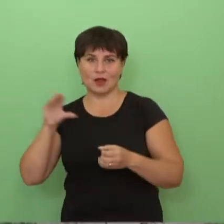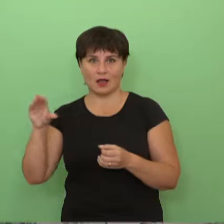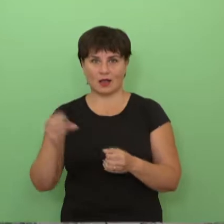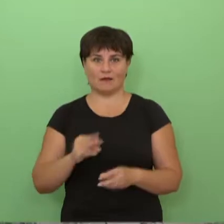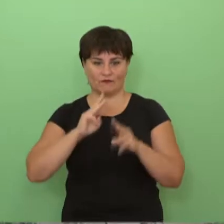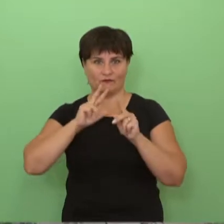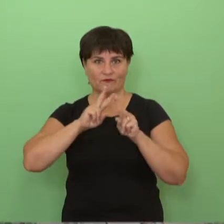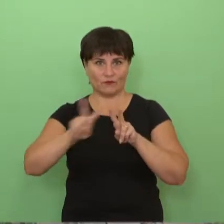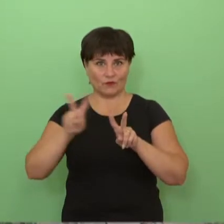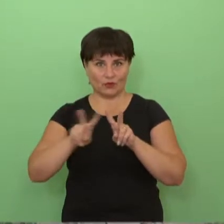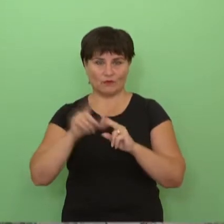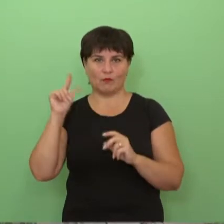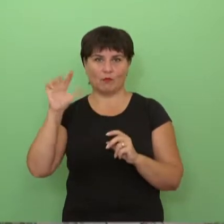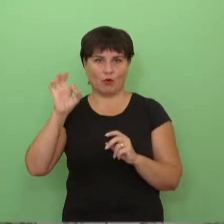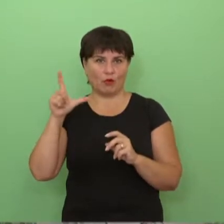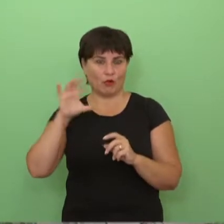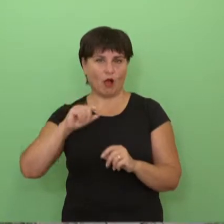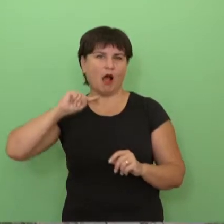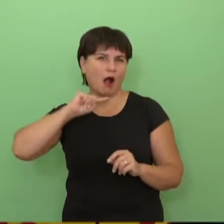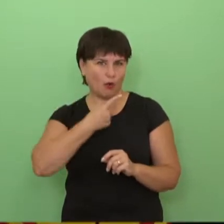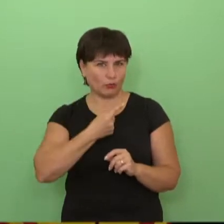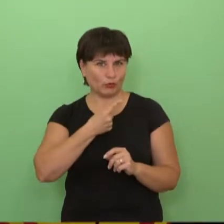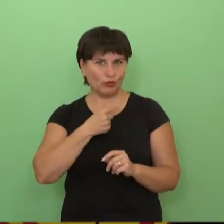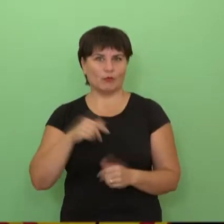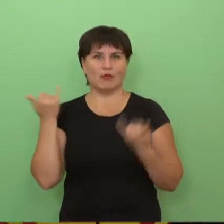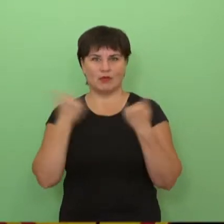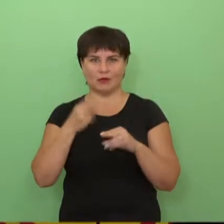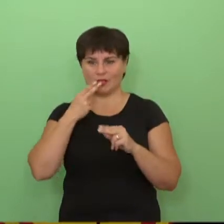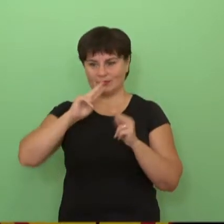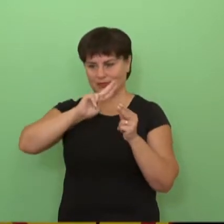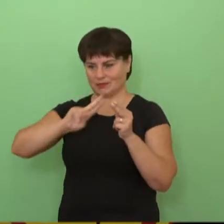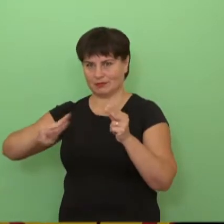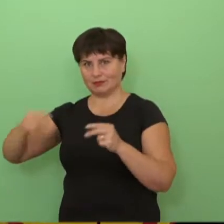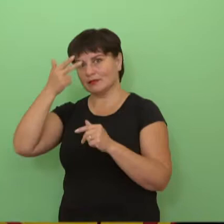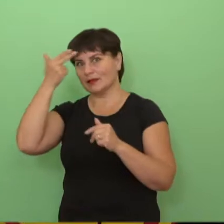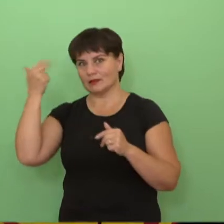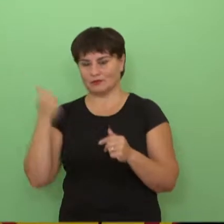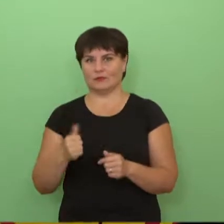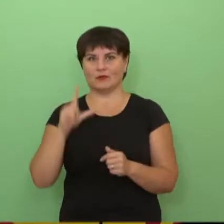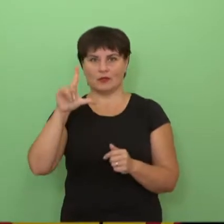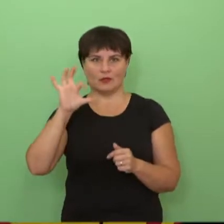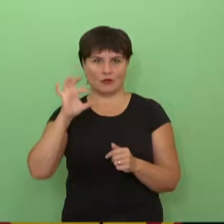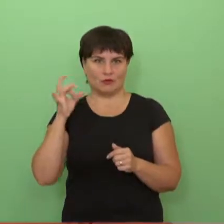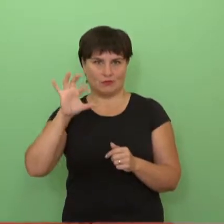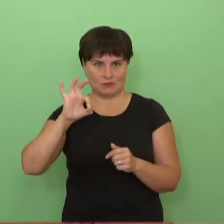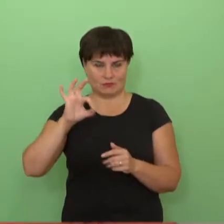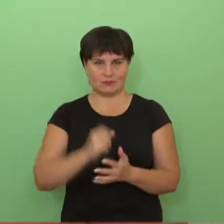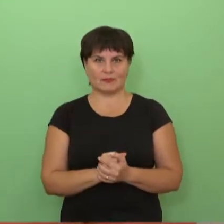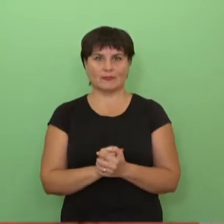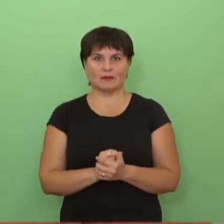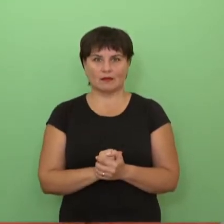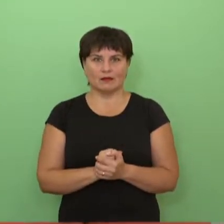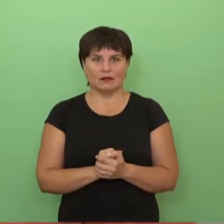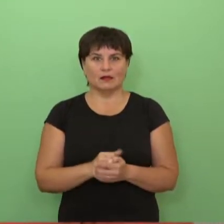Tai yra Volkswagen Polo, ekonomiškas ir jau netgi jisai apklyjuotas mūsų lietuviškais logotipais.